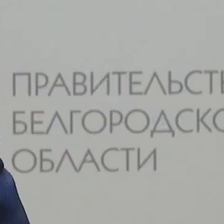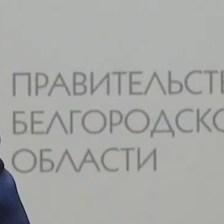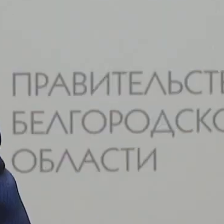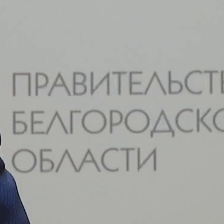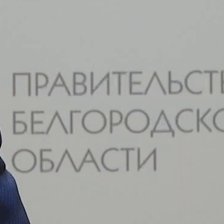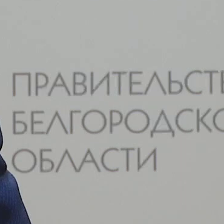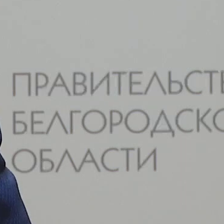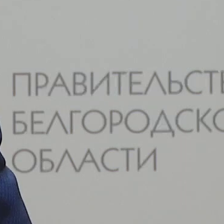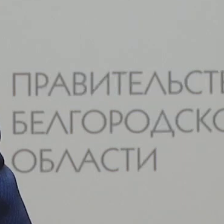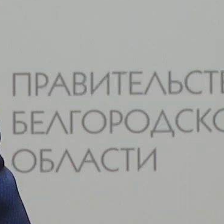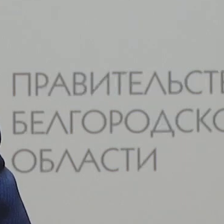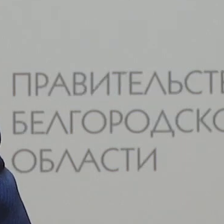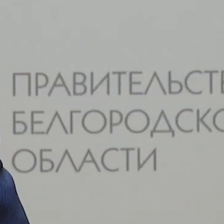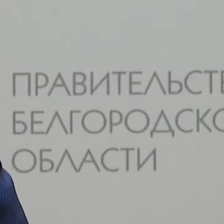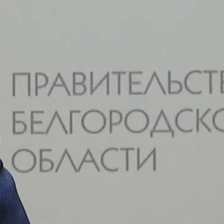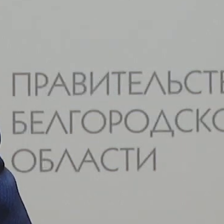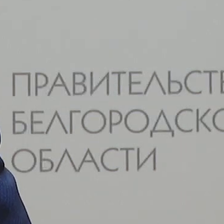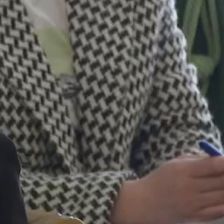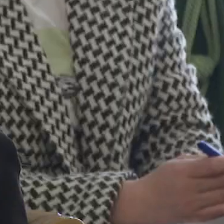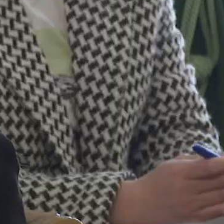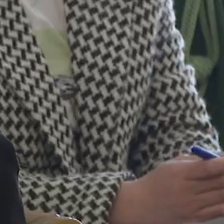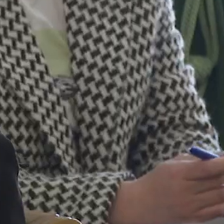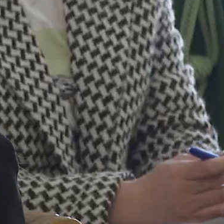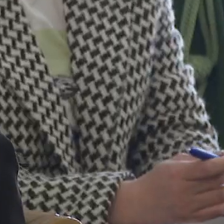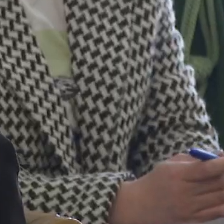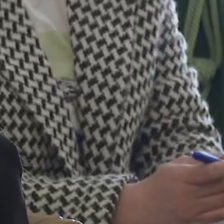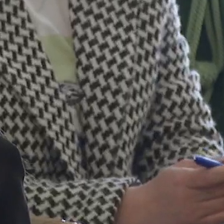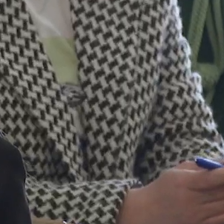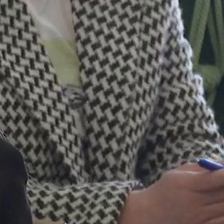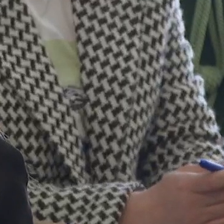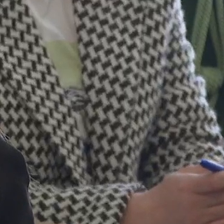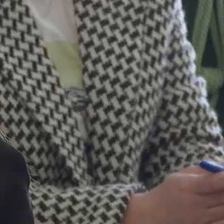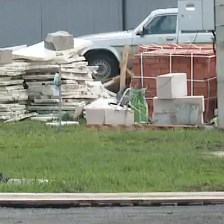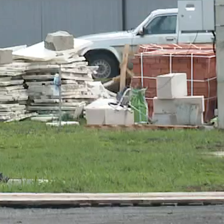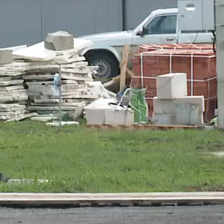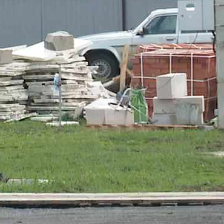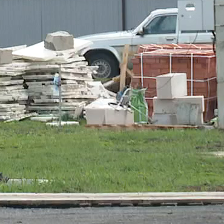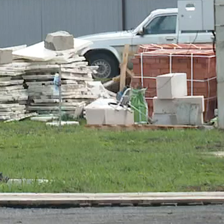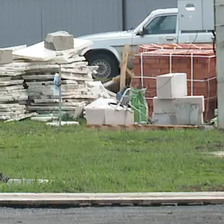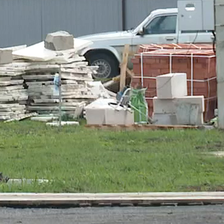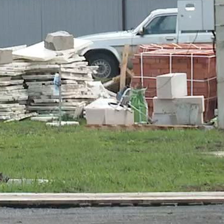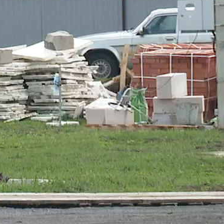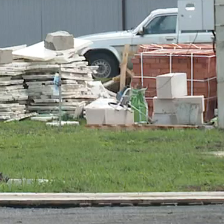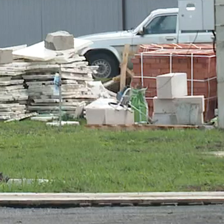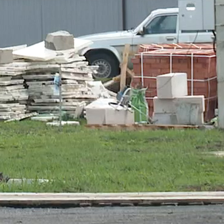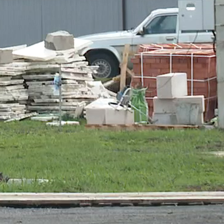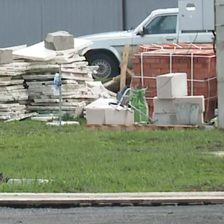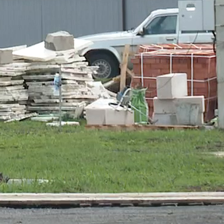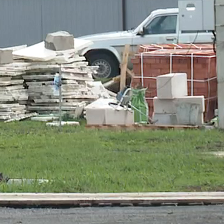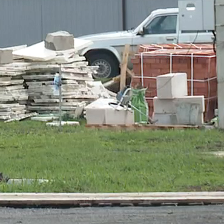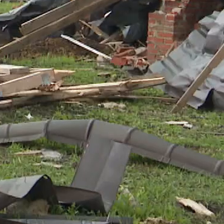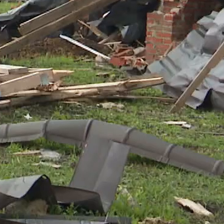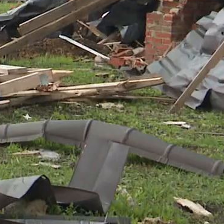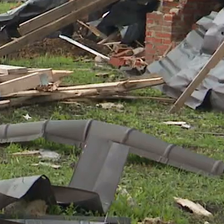совсем уместны и соответствующие положения в договоре будут отражены. Для заключения необходимо предоставить документ,